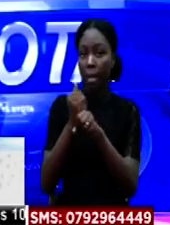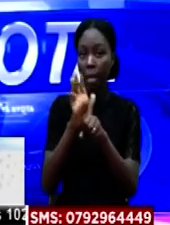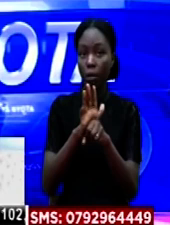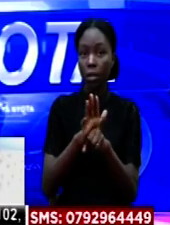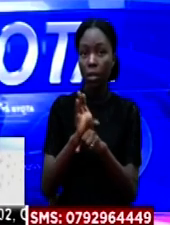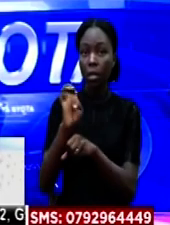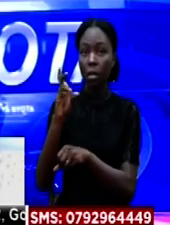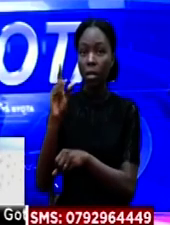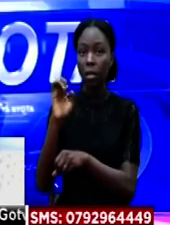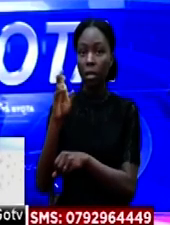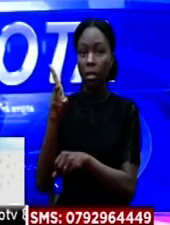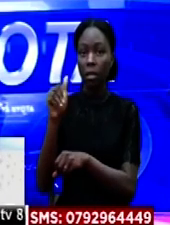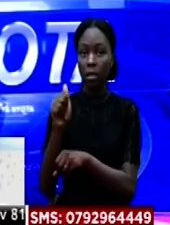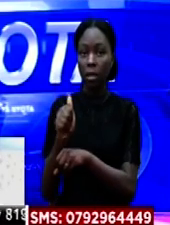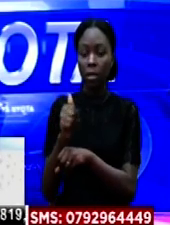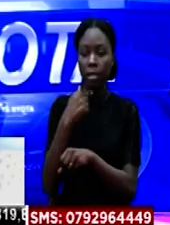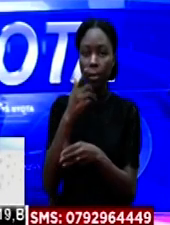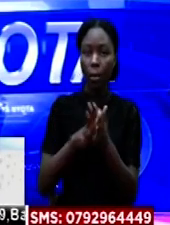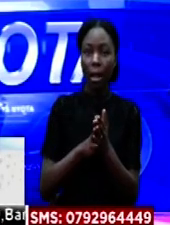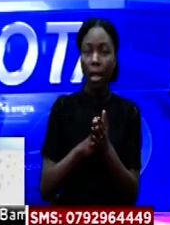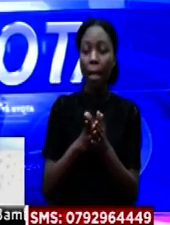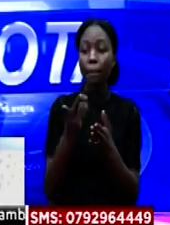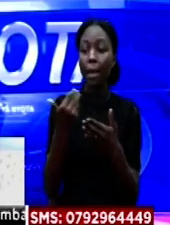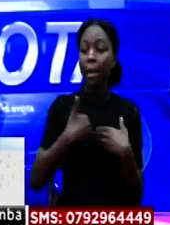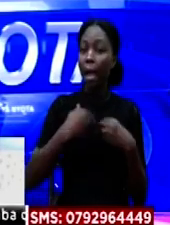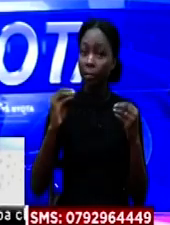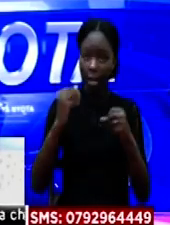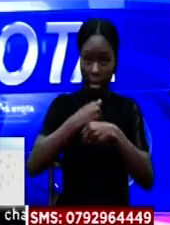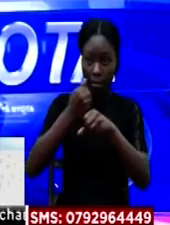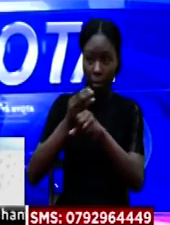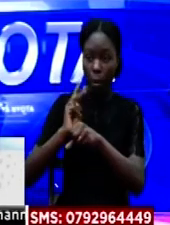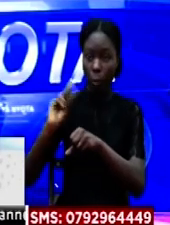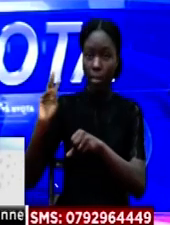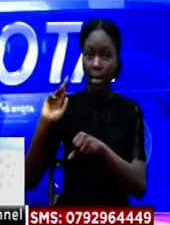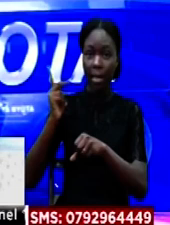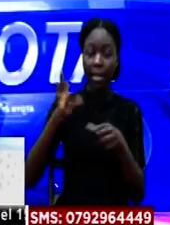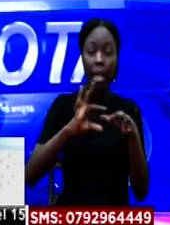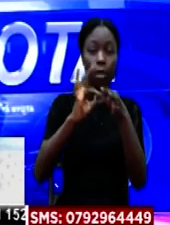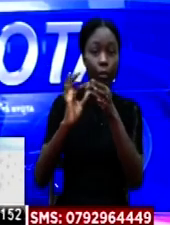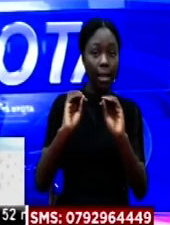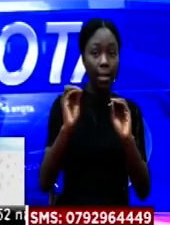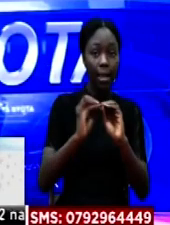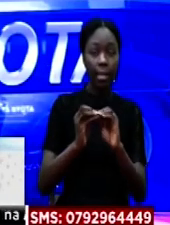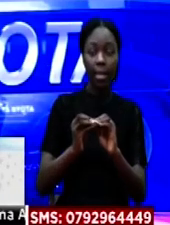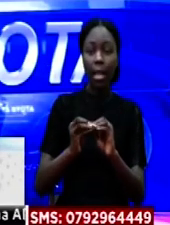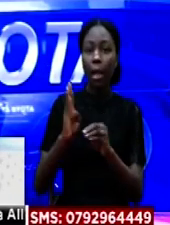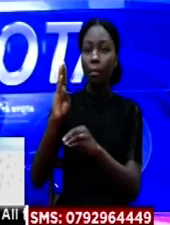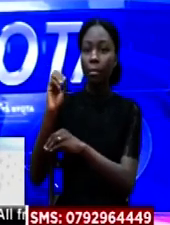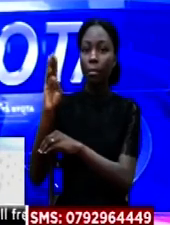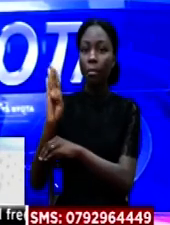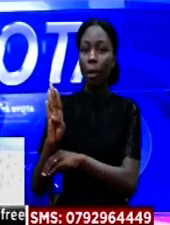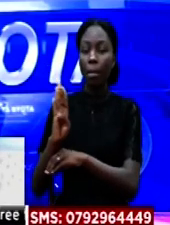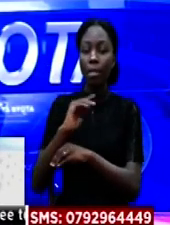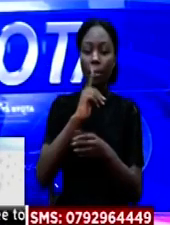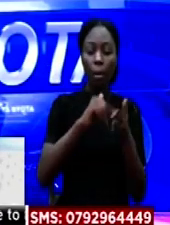Edila waitenyi ukosefu wa feather umechochia magaribi kutozungumza kwa sauti moja Gavana boba amisi kutoka lugari